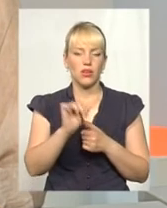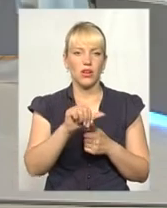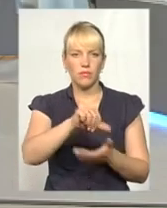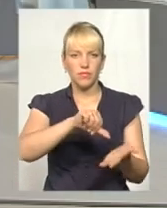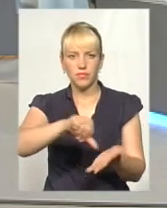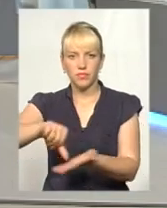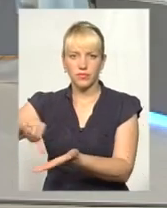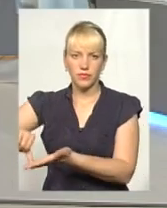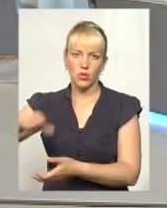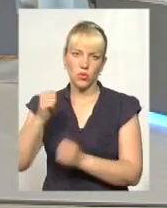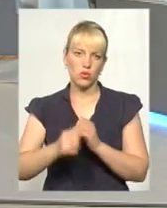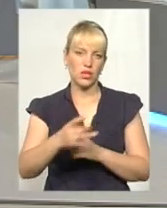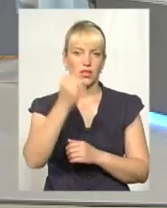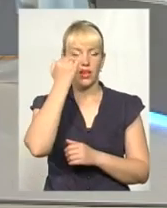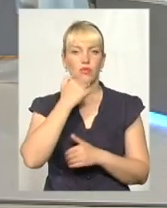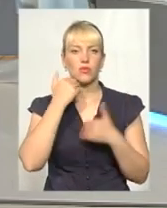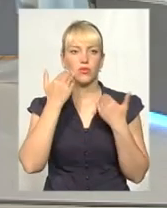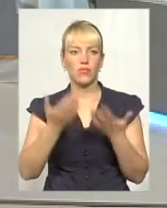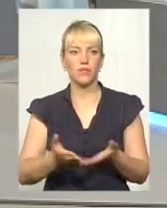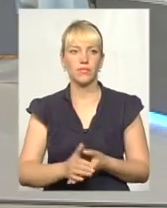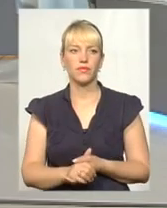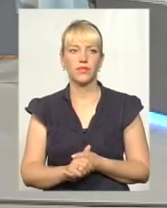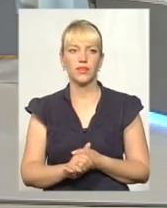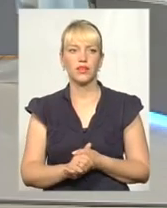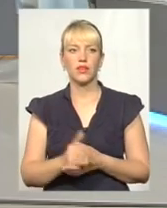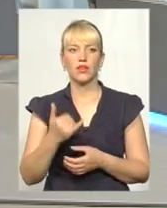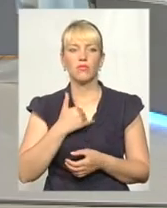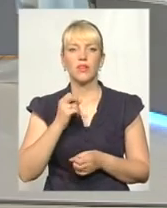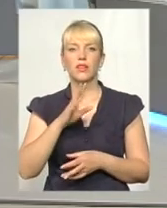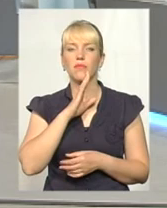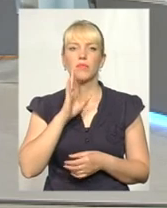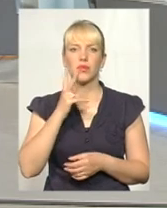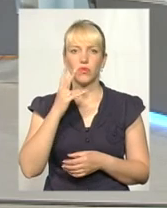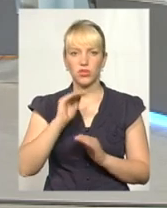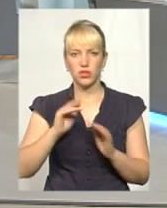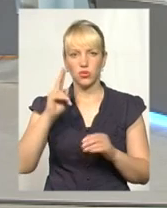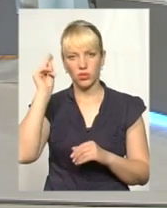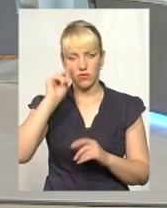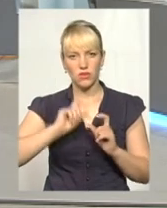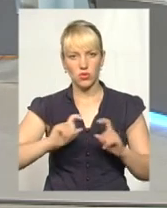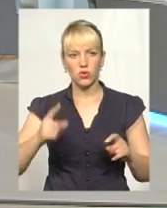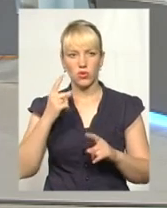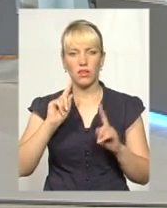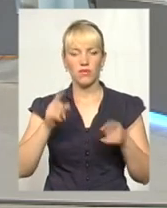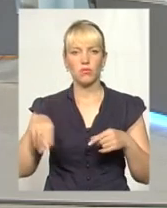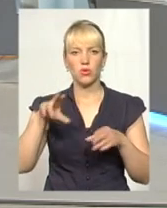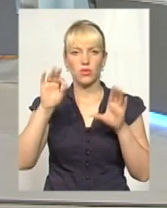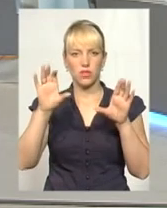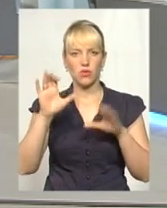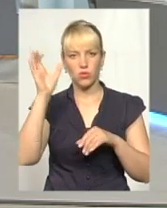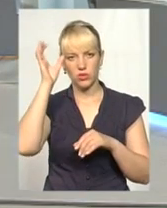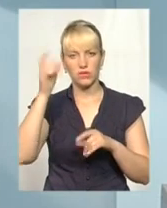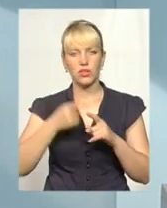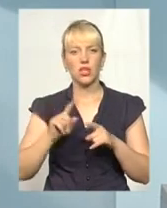Дякую, пан Роман. Пані Лілія? У мене, як матері двох дітей, які навчаються в школі, одна вимога до закону України про